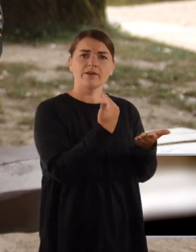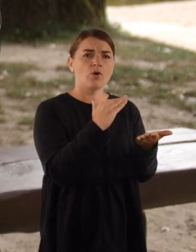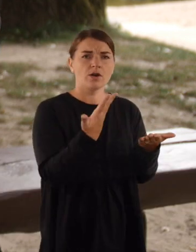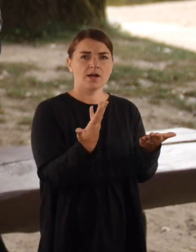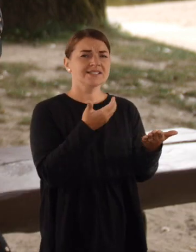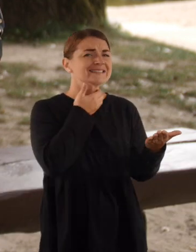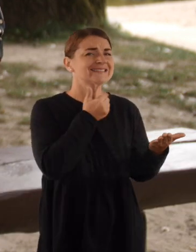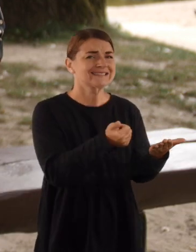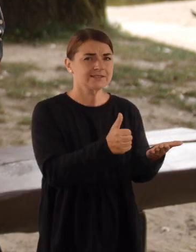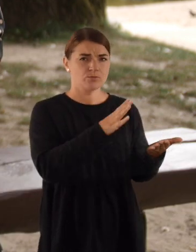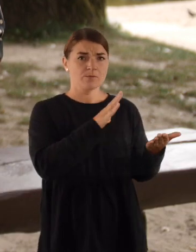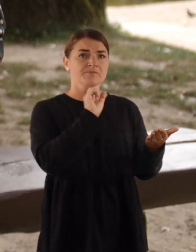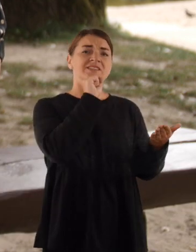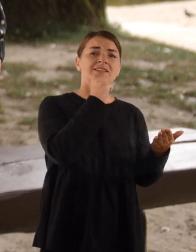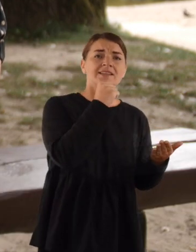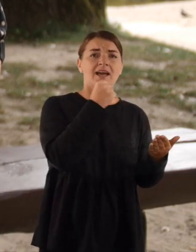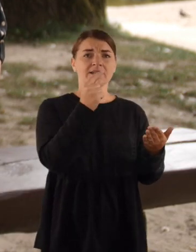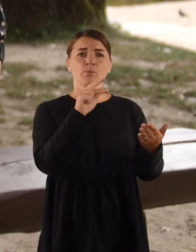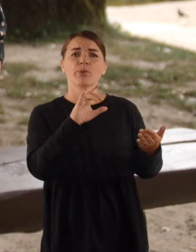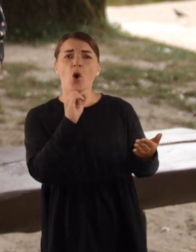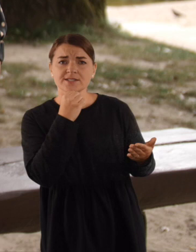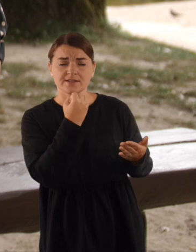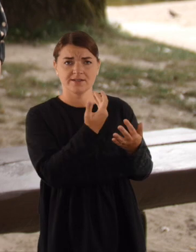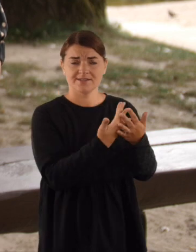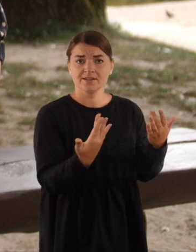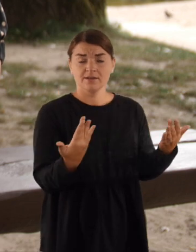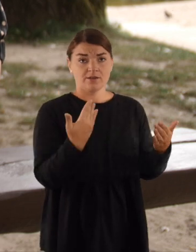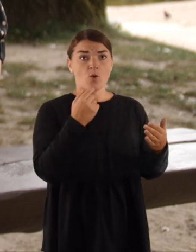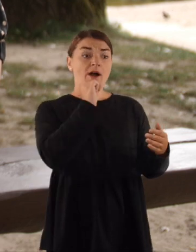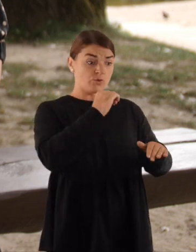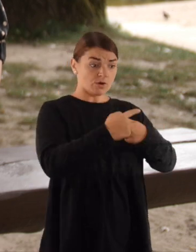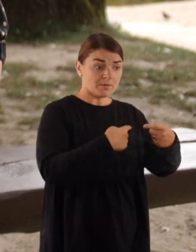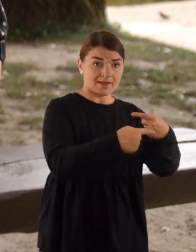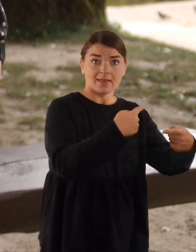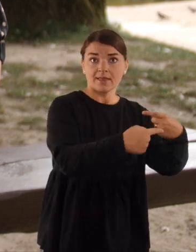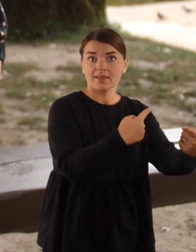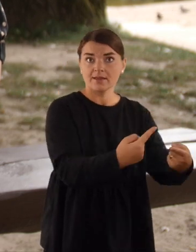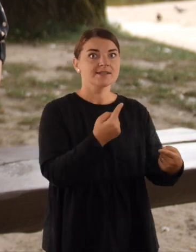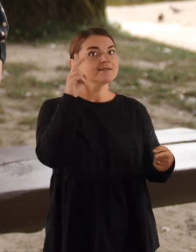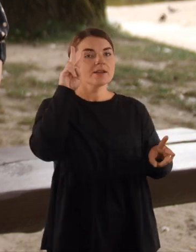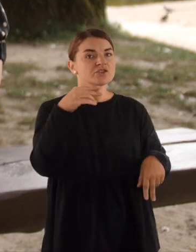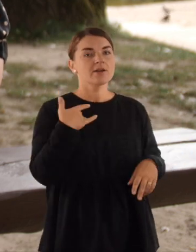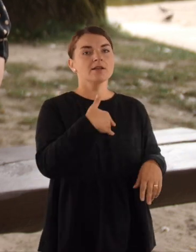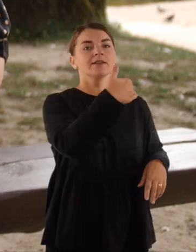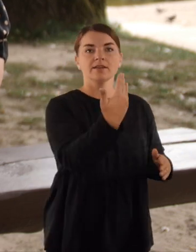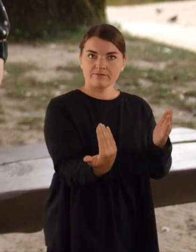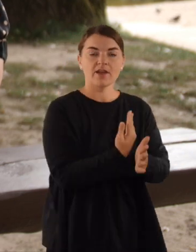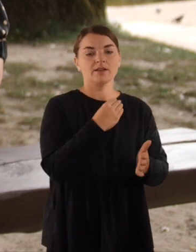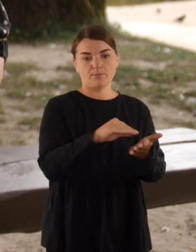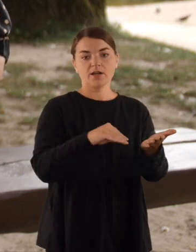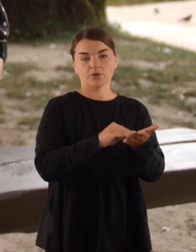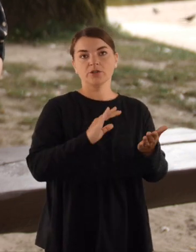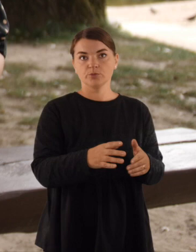kurios trūko turbūt, ir timp saimelėm, prosinėlėm. Tai ir peltas savo, kad mes niekada nežinai, kada vėl tokie gali būti natėjti.